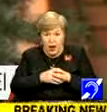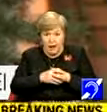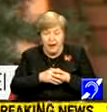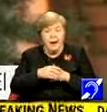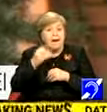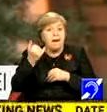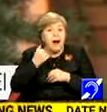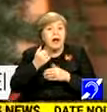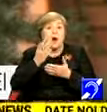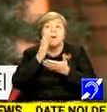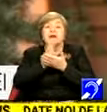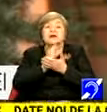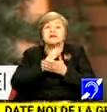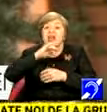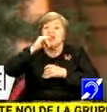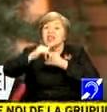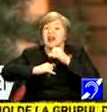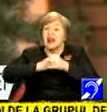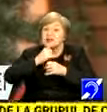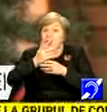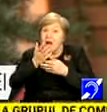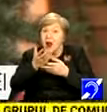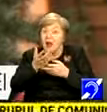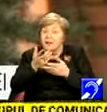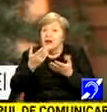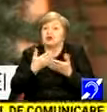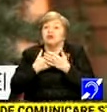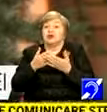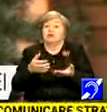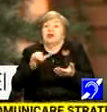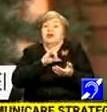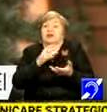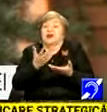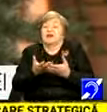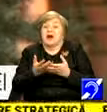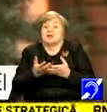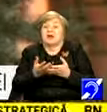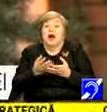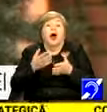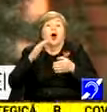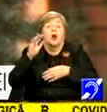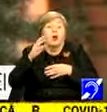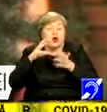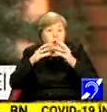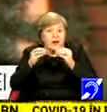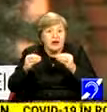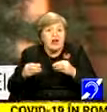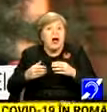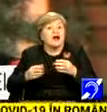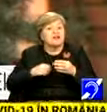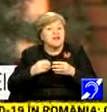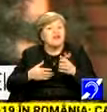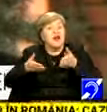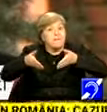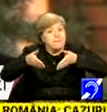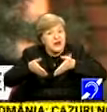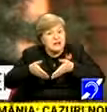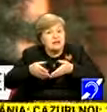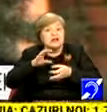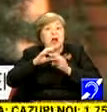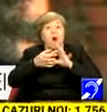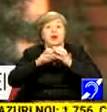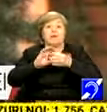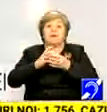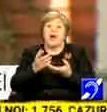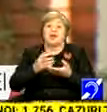etapă internațională și scopul principal a fost să asigurăm prezența României sau prezența elevilor români la